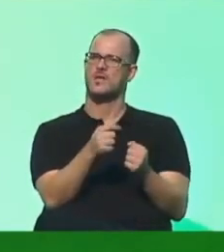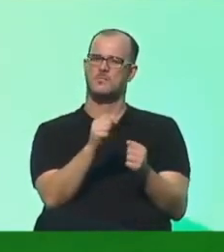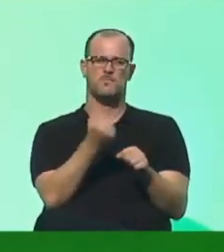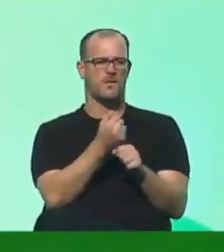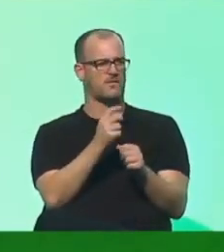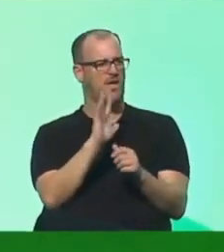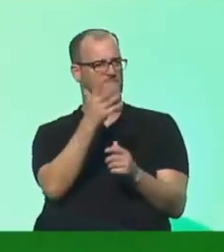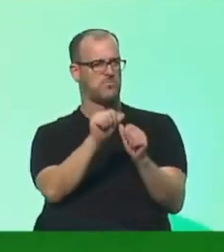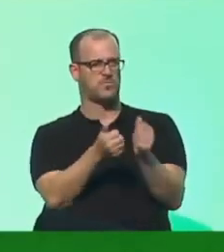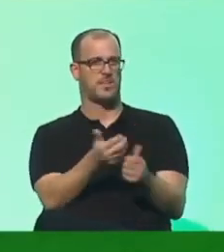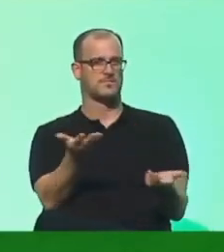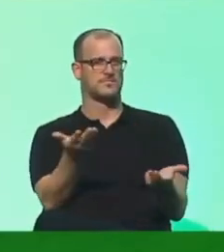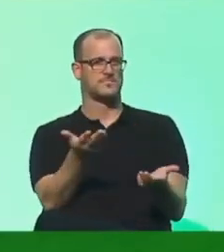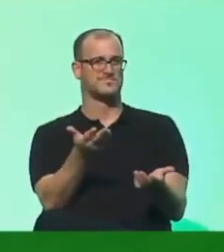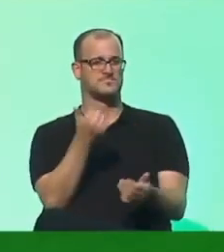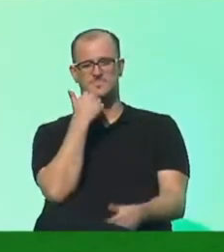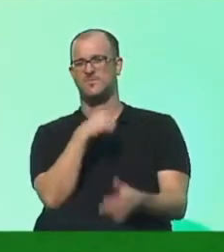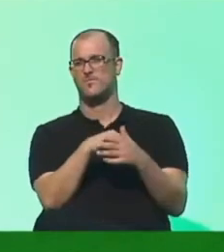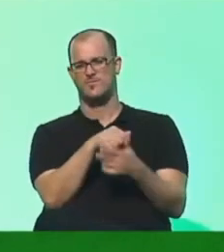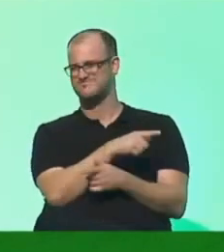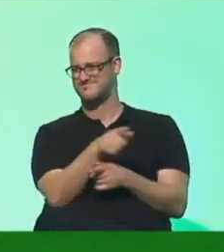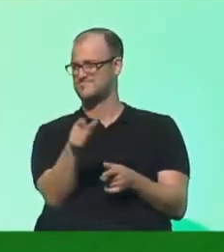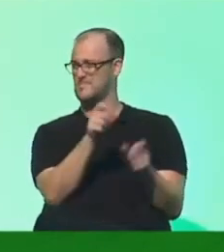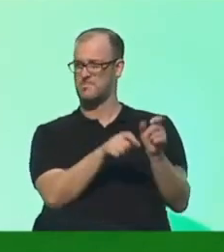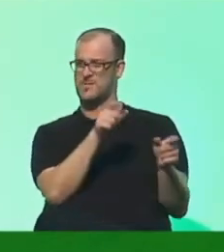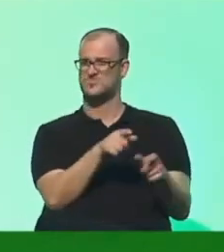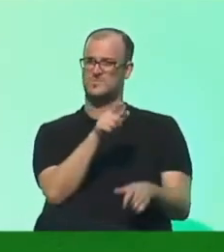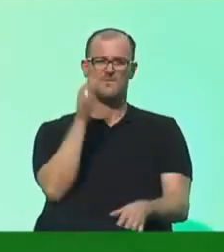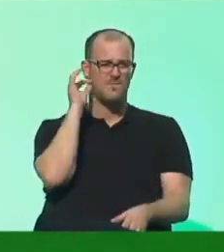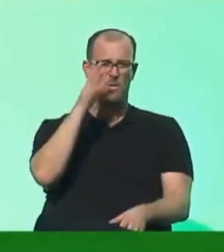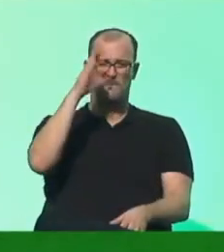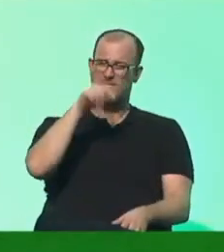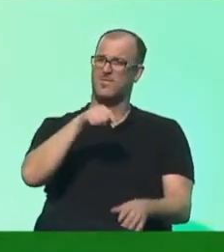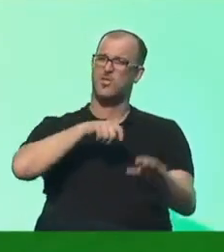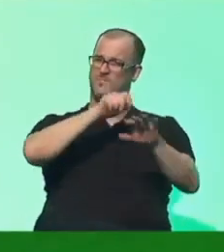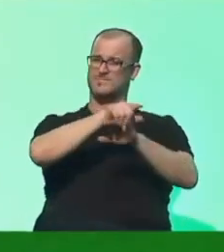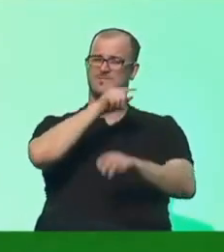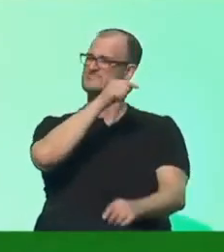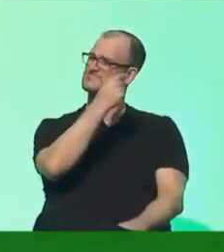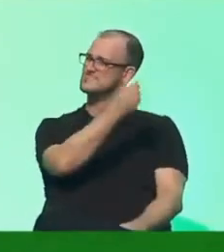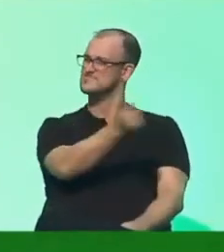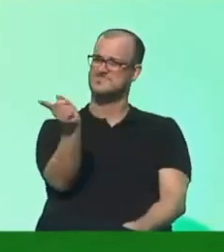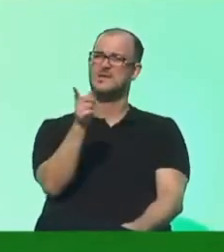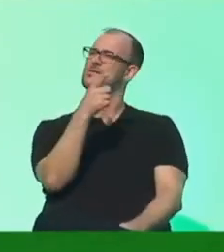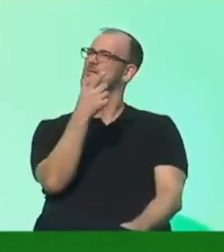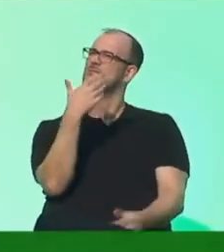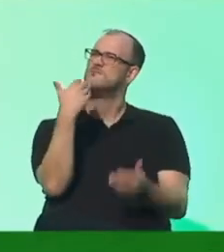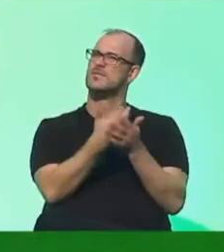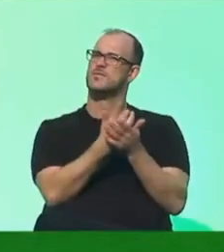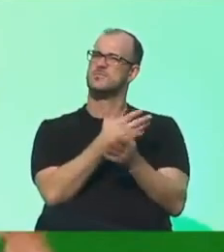Liebe Freundinnen und Freunde, diese Menschen alle, Frauen und Männer in Nordrhein-Westfalen, die verdienen unsere